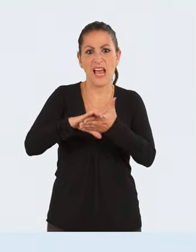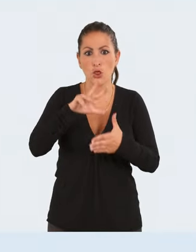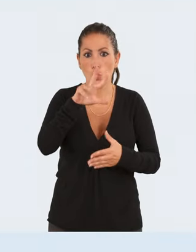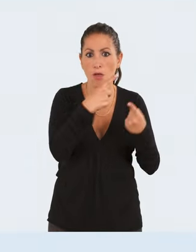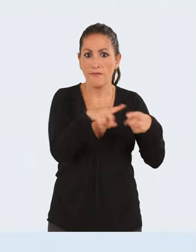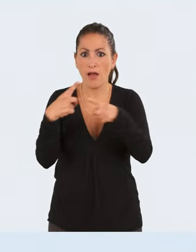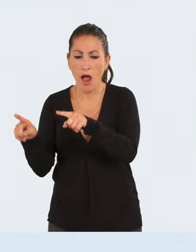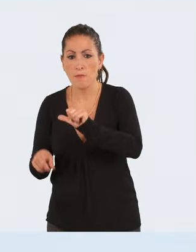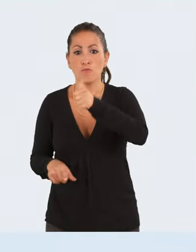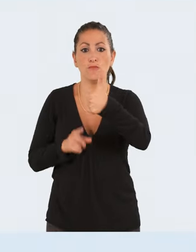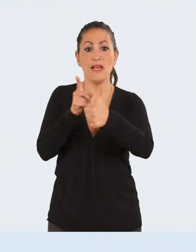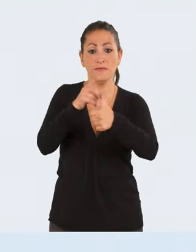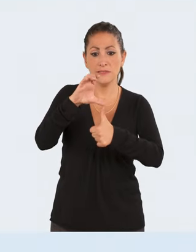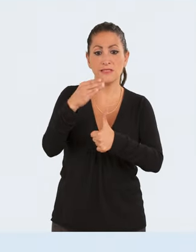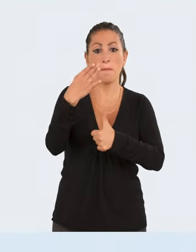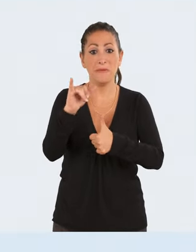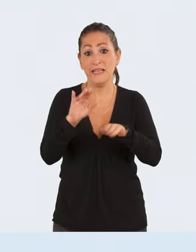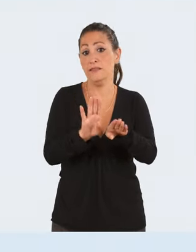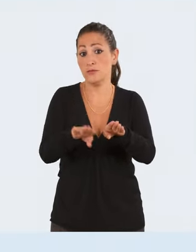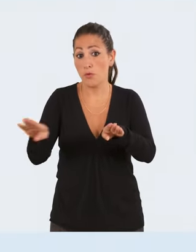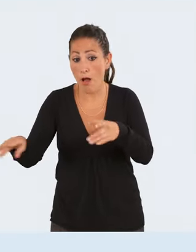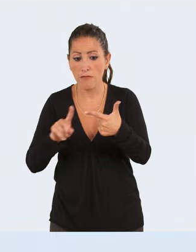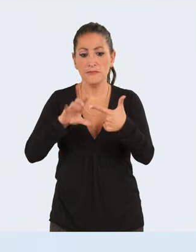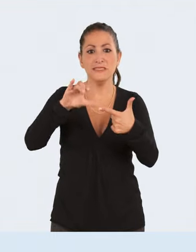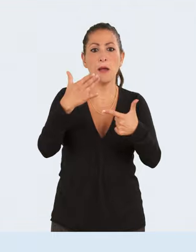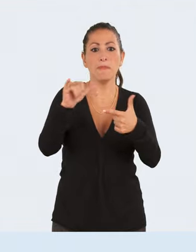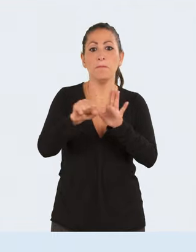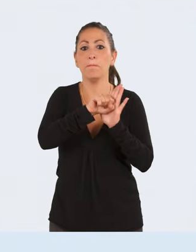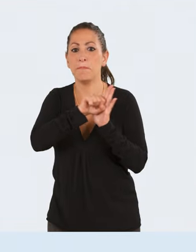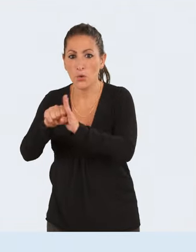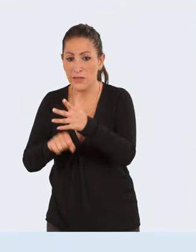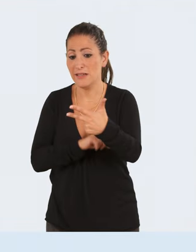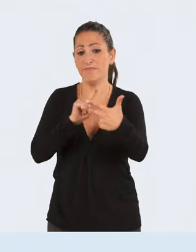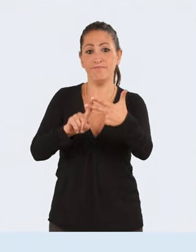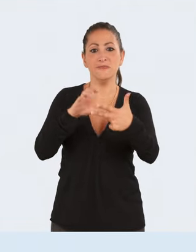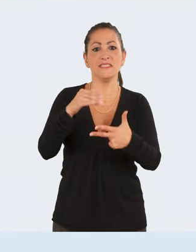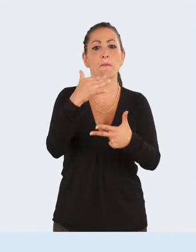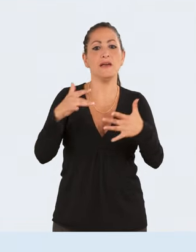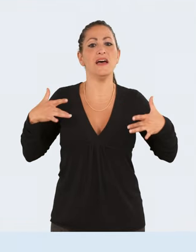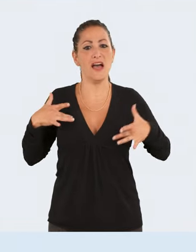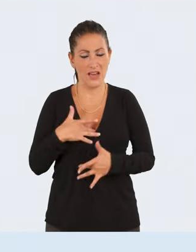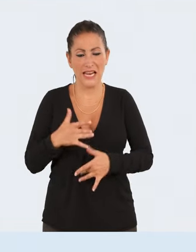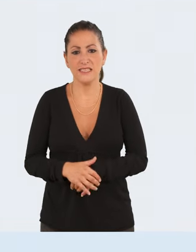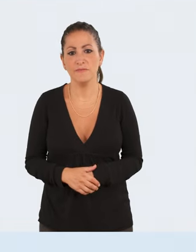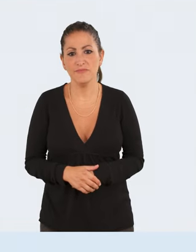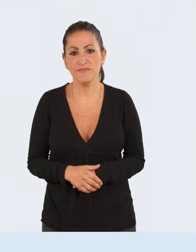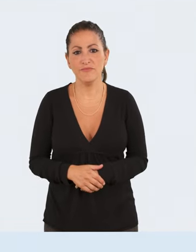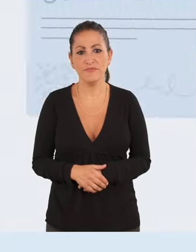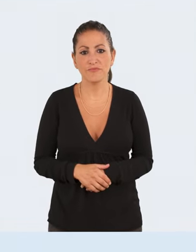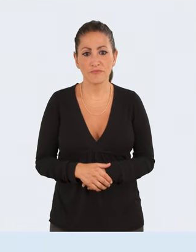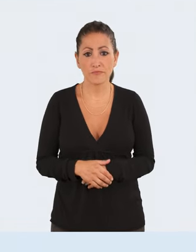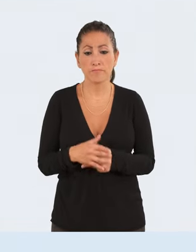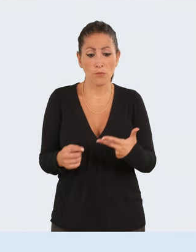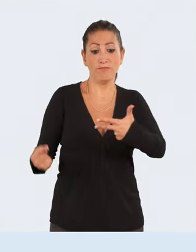Il existe trois types de cartes. La CMI stationnement, la CMI priorité, la CMI invalidité.